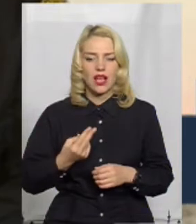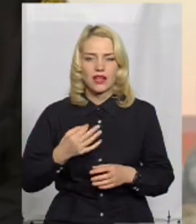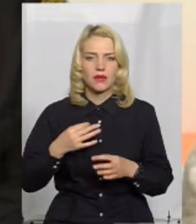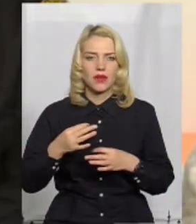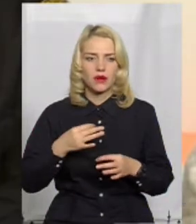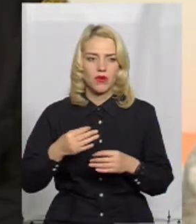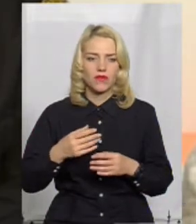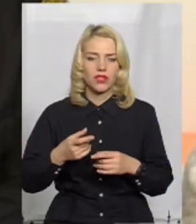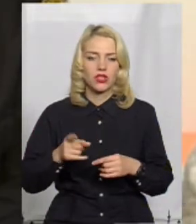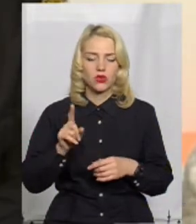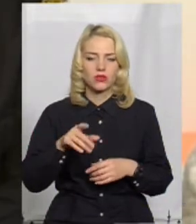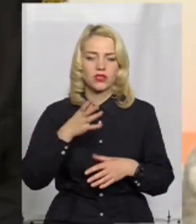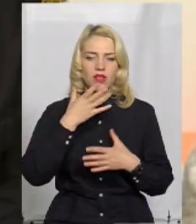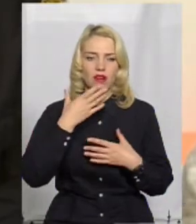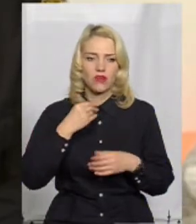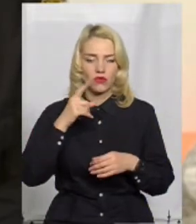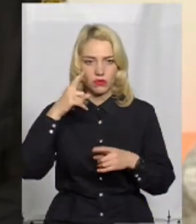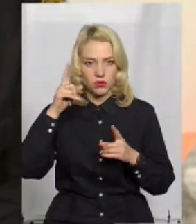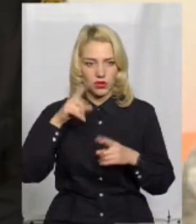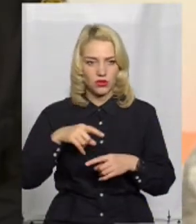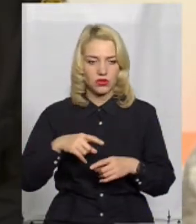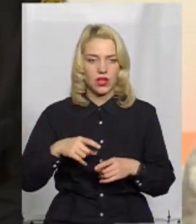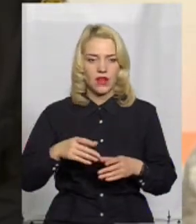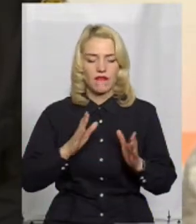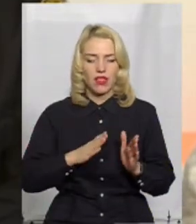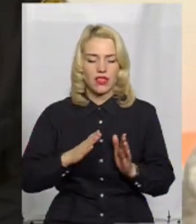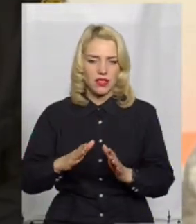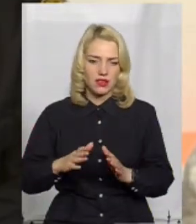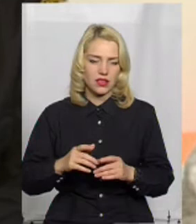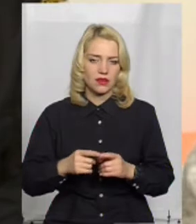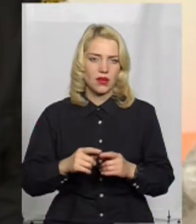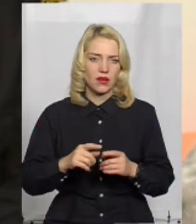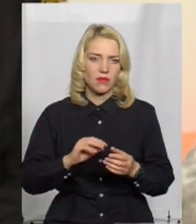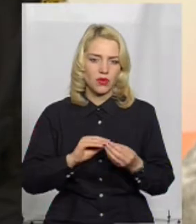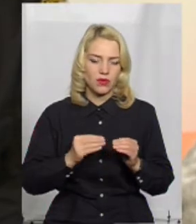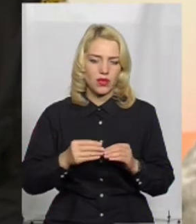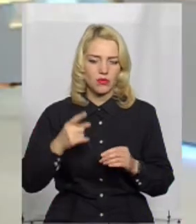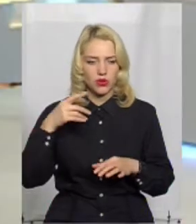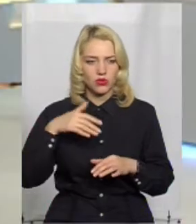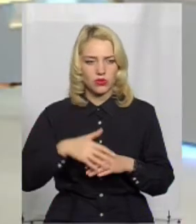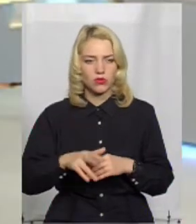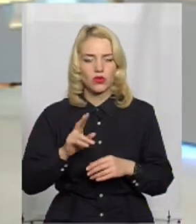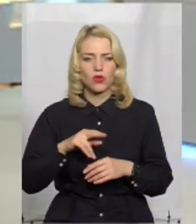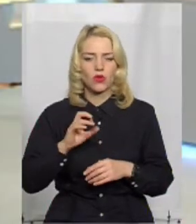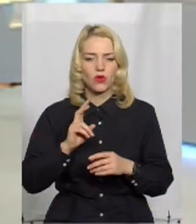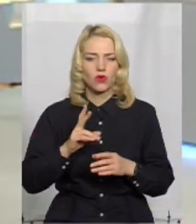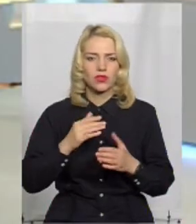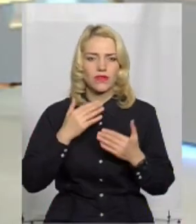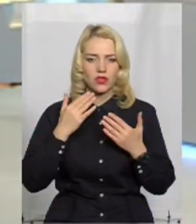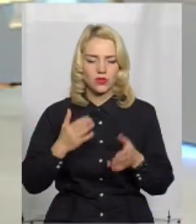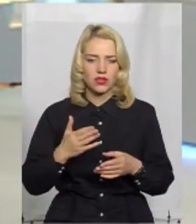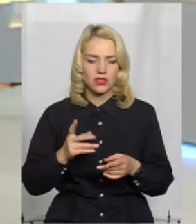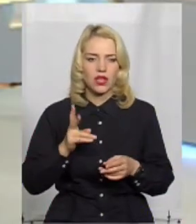досить гарно вміють владнати проблеми. Тобто вони вже розуміють, наприклад, до кого звернутися, або